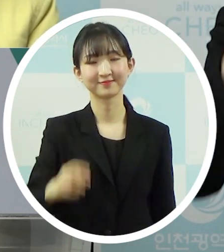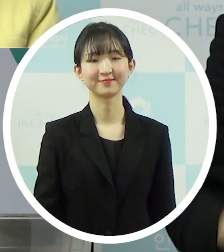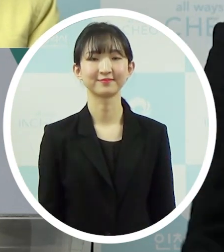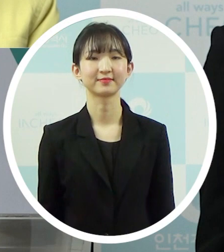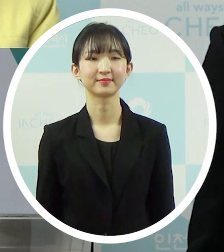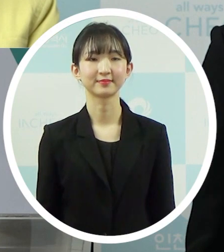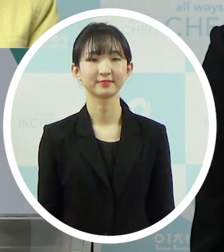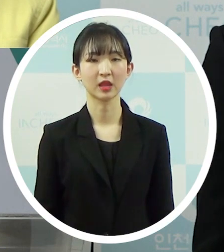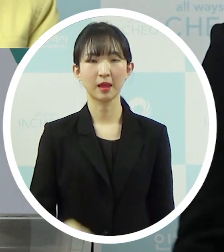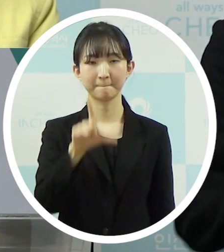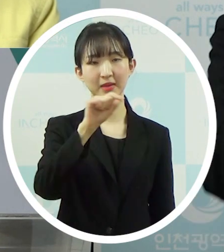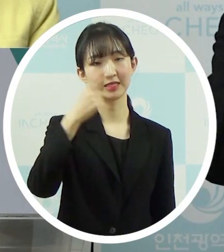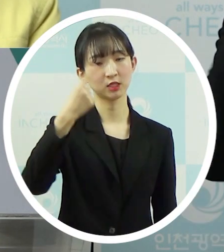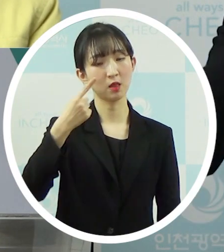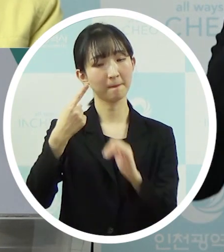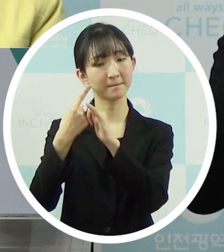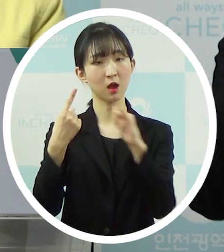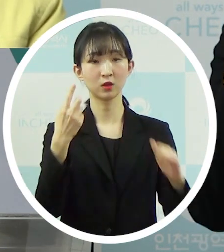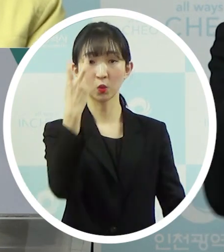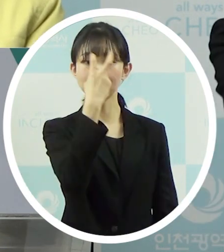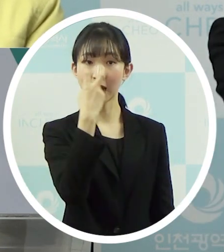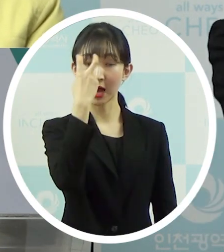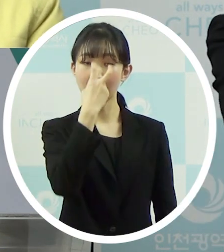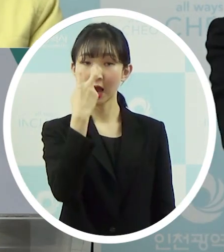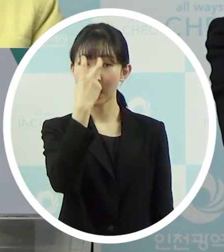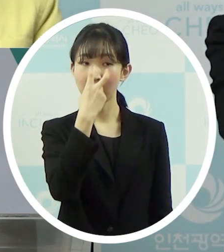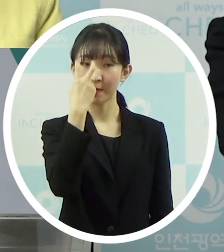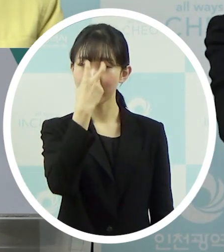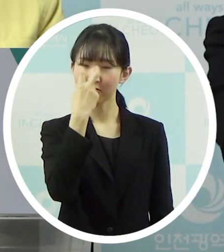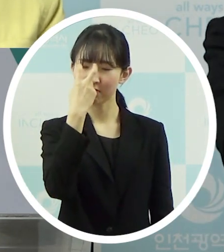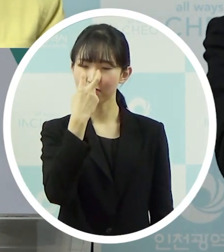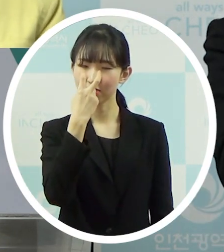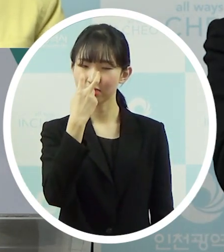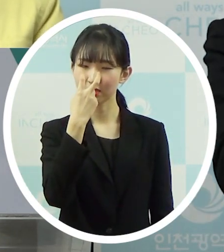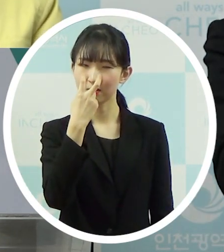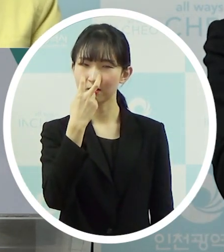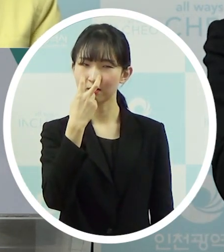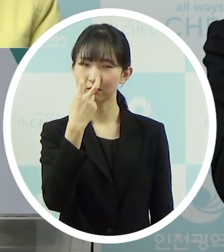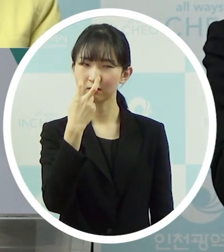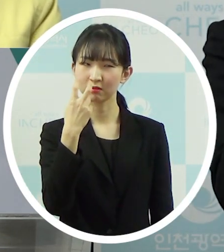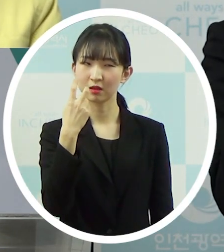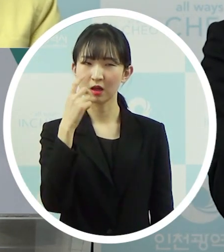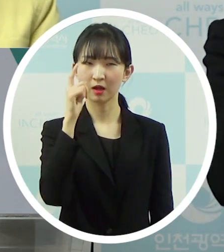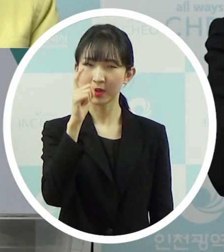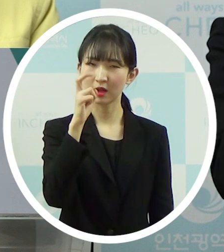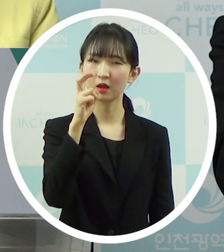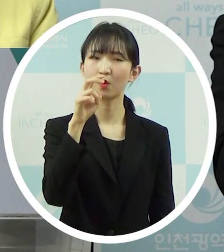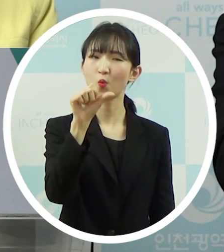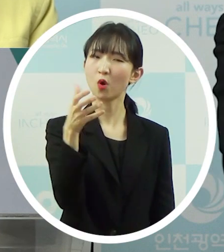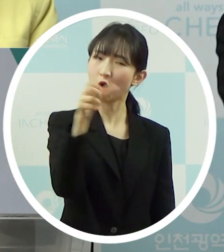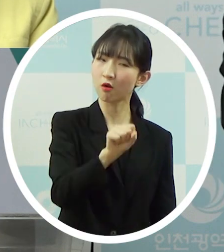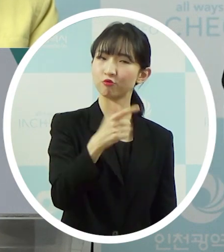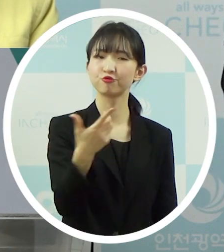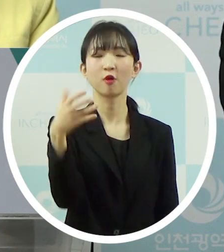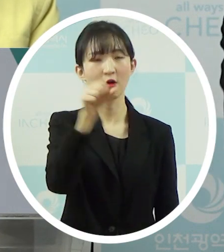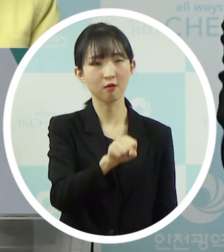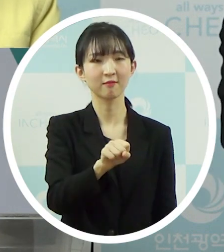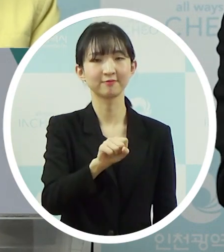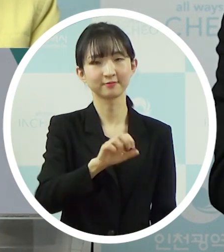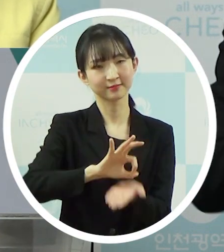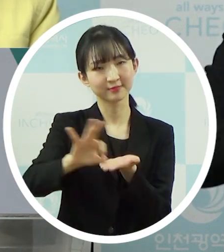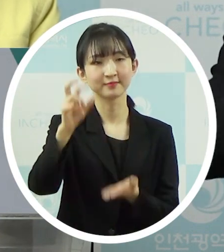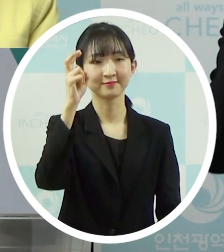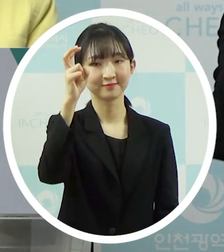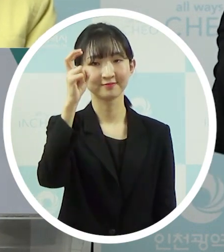전체적으로 만약에 만 천명 정도 조사를 하면 제가 정확히 기억하는 건지는 모르겠습니다만 한 5, 6억 정도 들어가는 것으로 생각을 하고 있습니다.